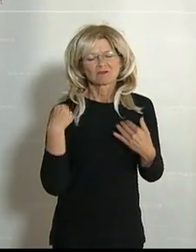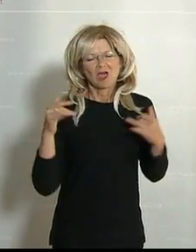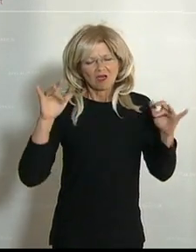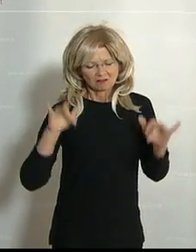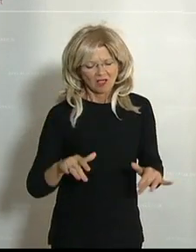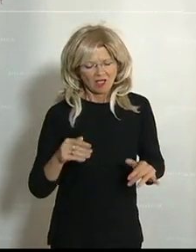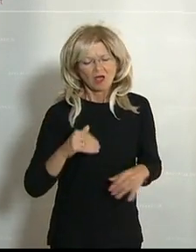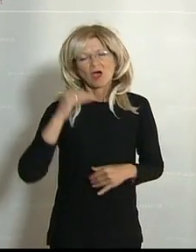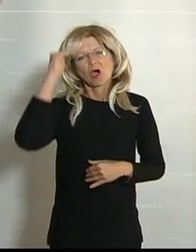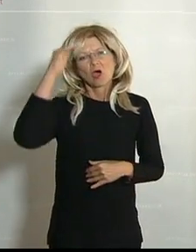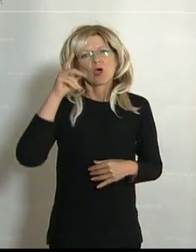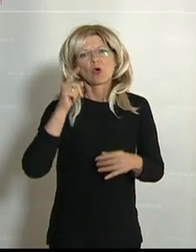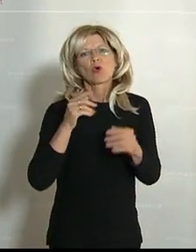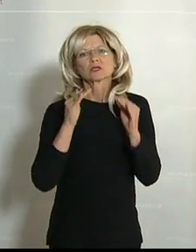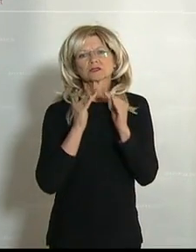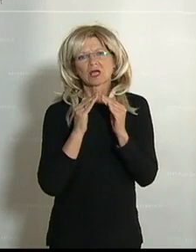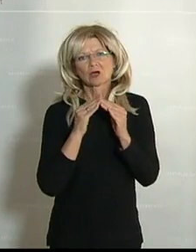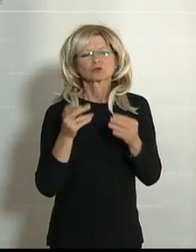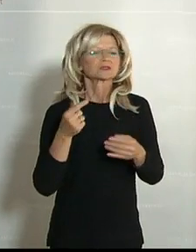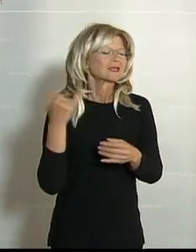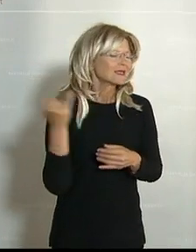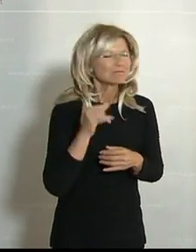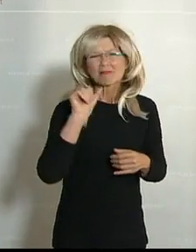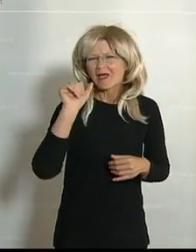Linie um die Menschen und den Schutz der Gesundheit gegangen.